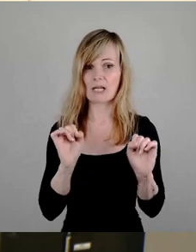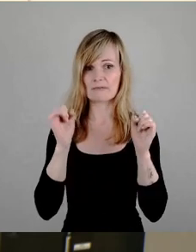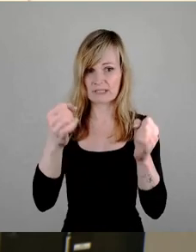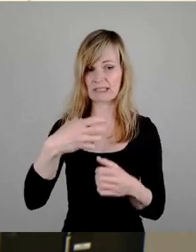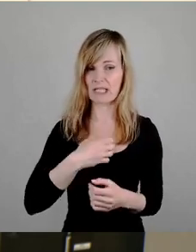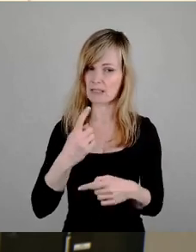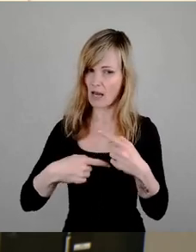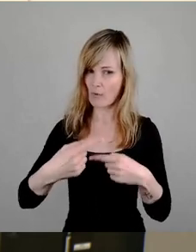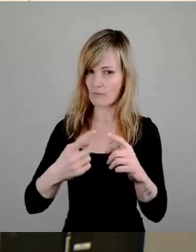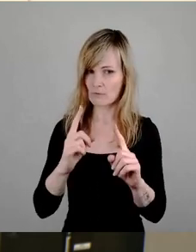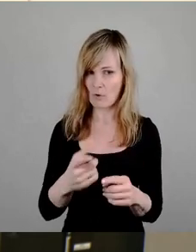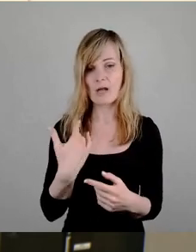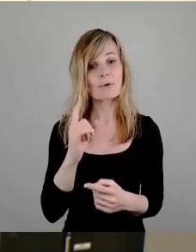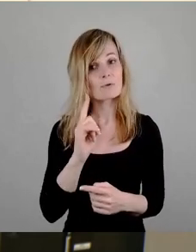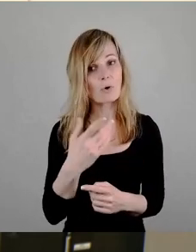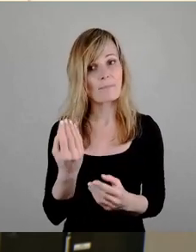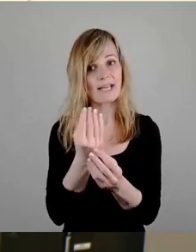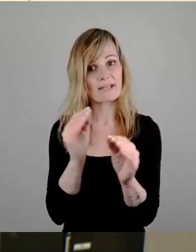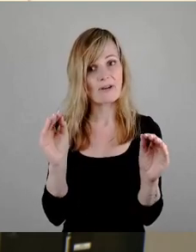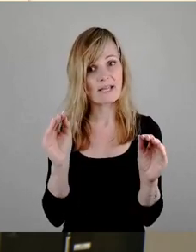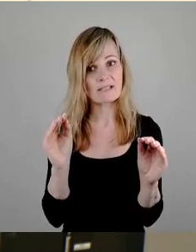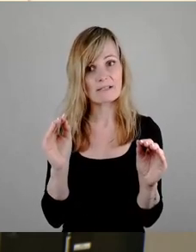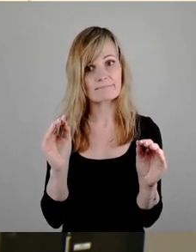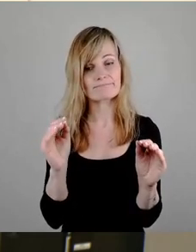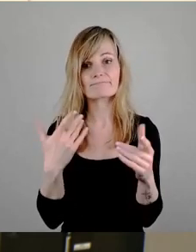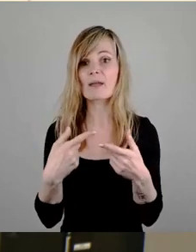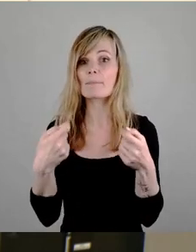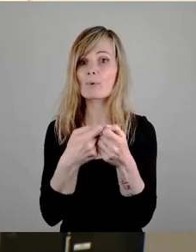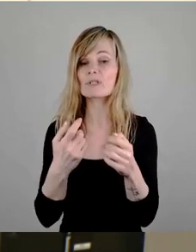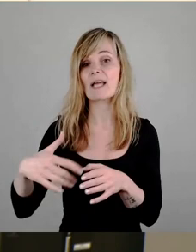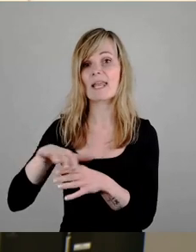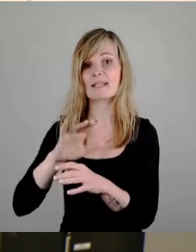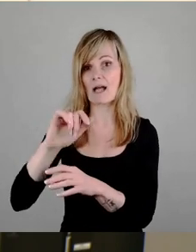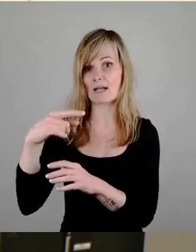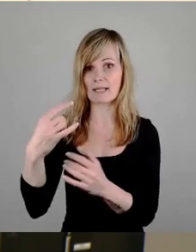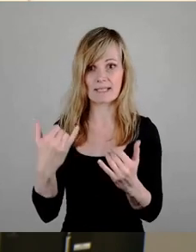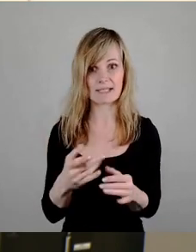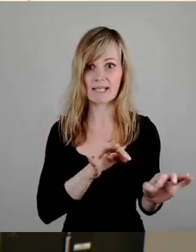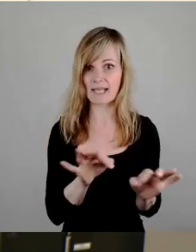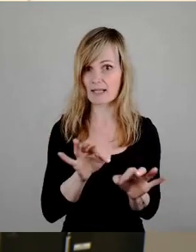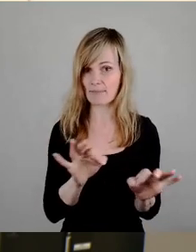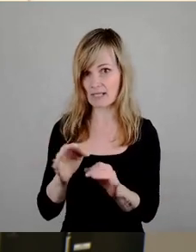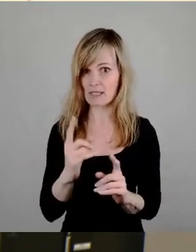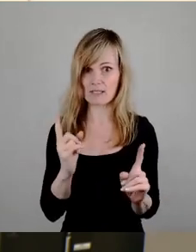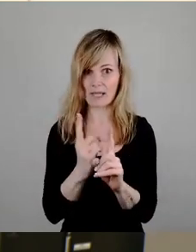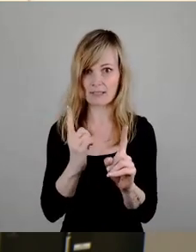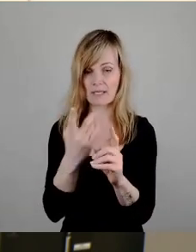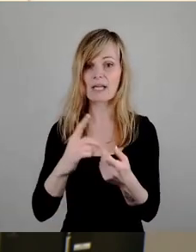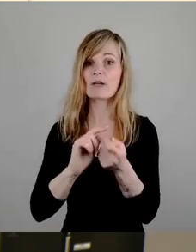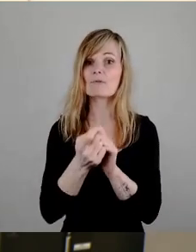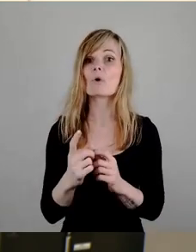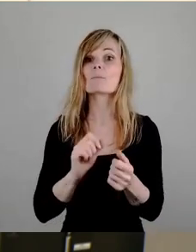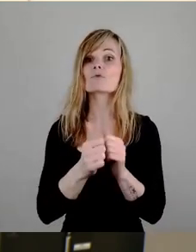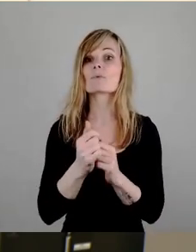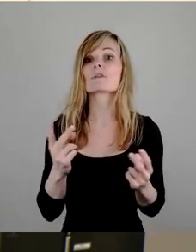Allerdings, und nochmal der Hinweis Die Bund-Länder-AG, die jetzt regelmäßig tagt und die Reform in der Sportförderung auf den